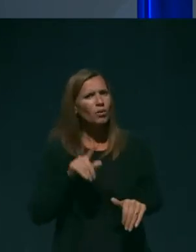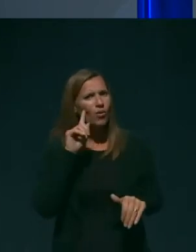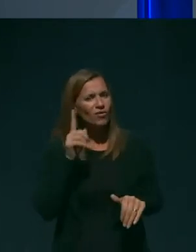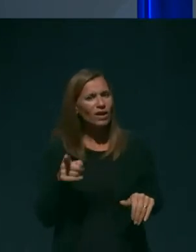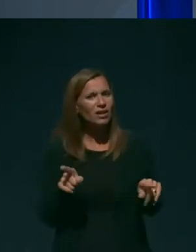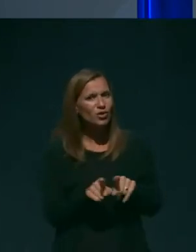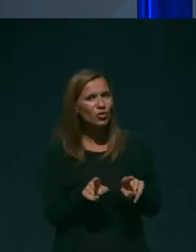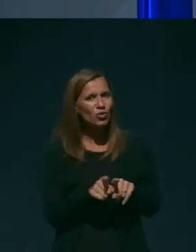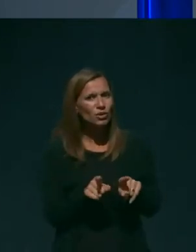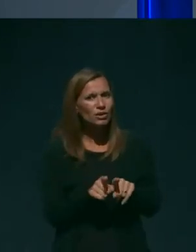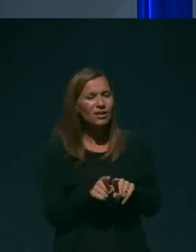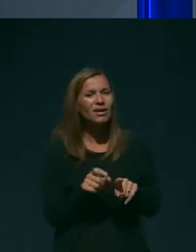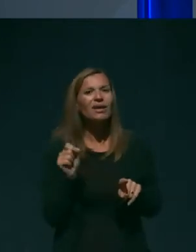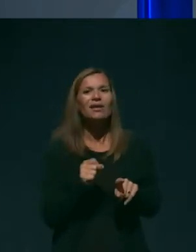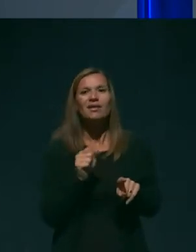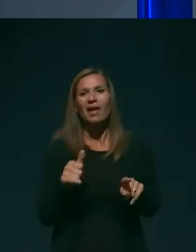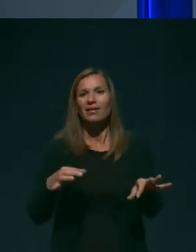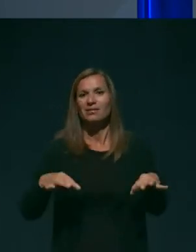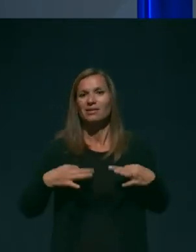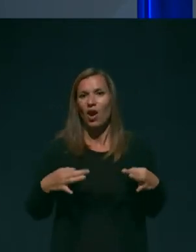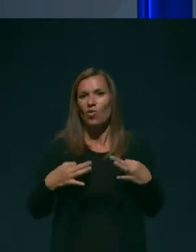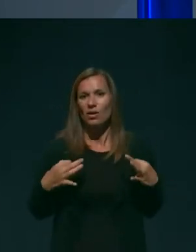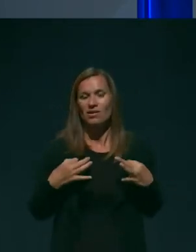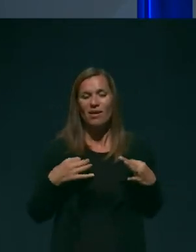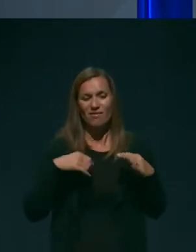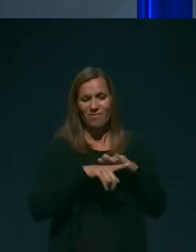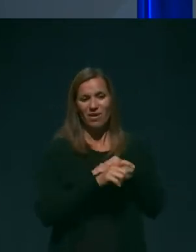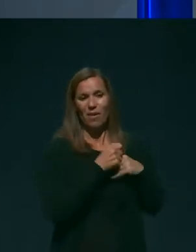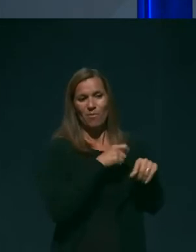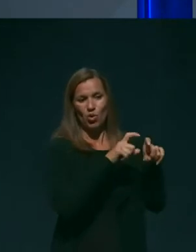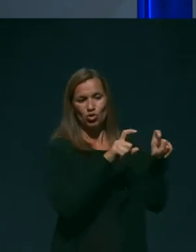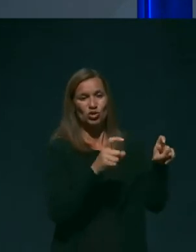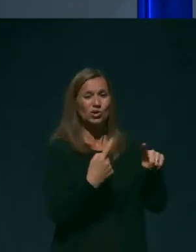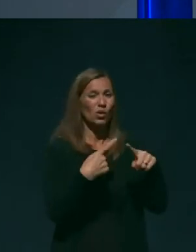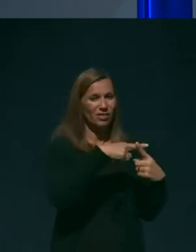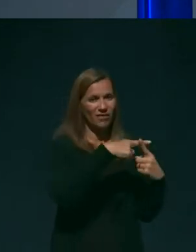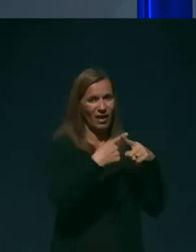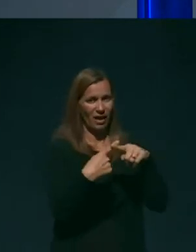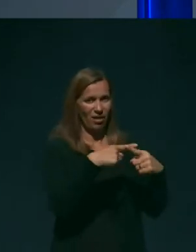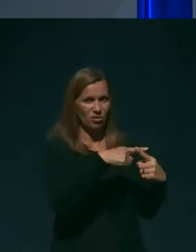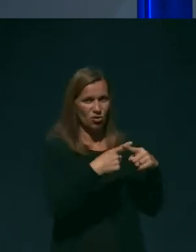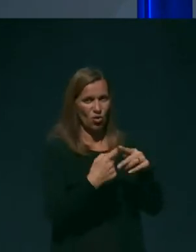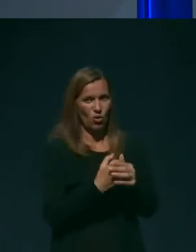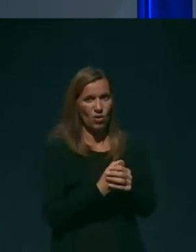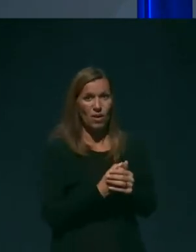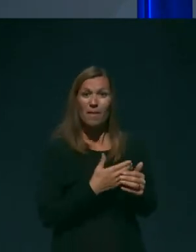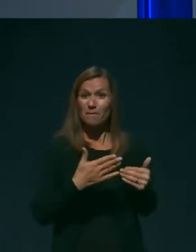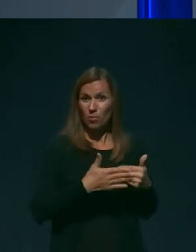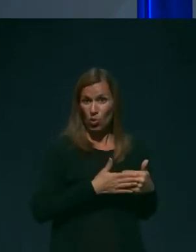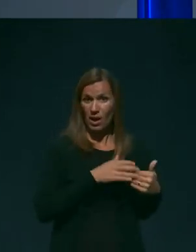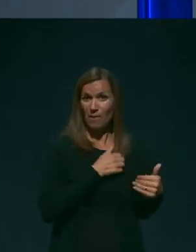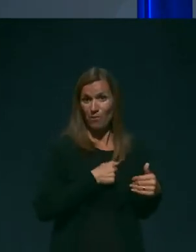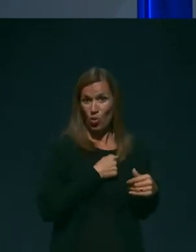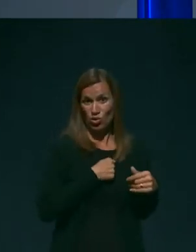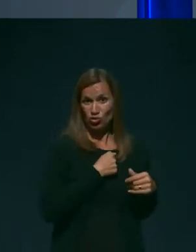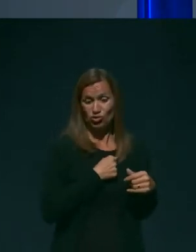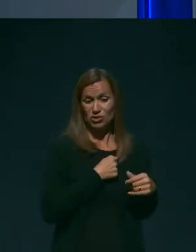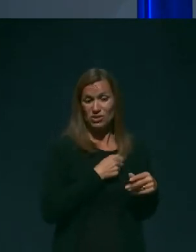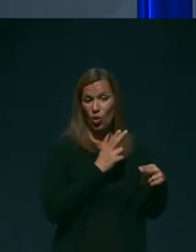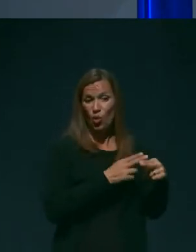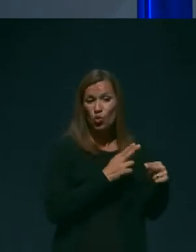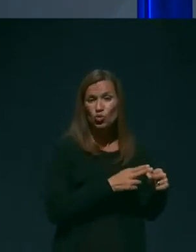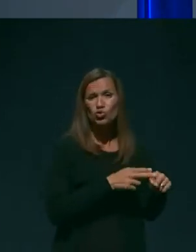da je zdravljenje v bolnišnicah tvegano. Poleg bolnišničnih okužb in vseh zapletov